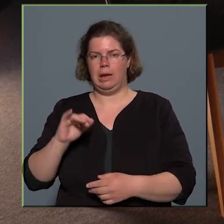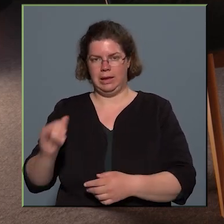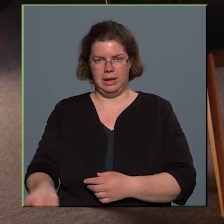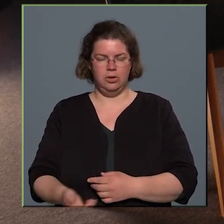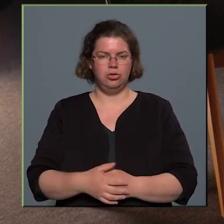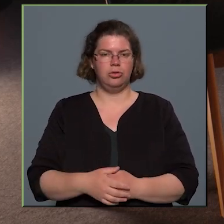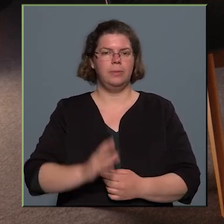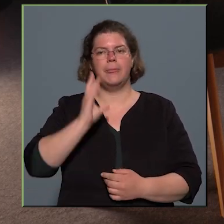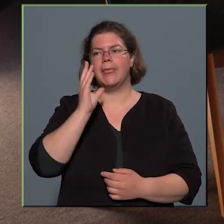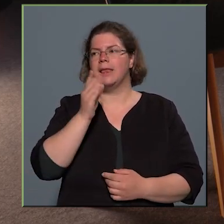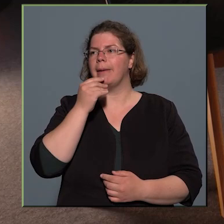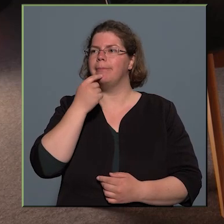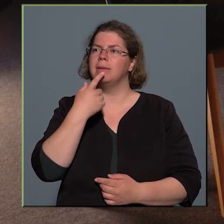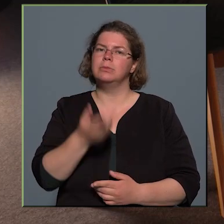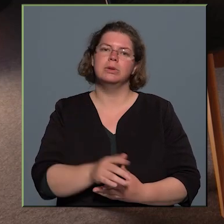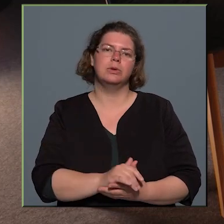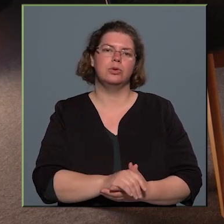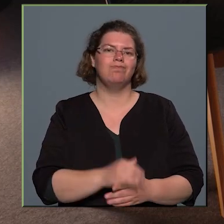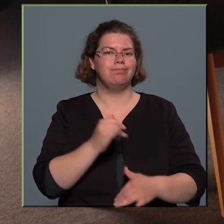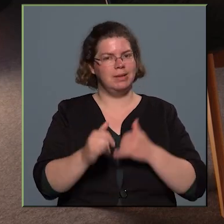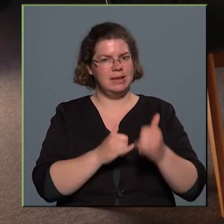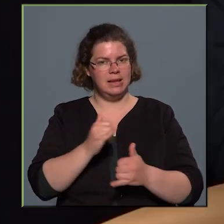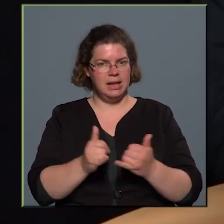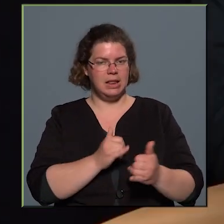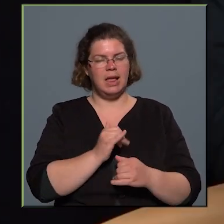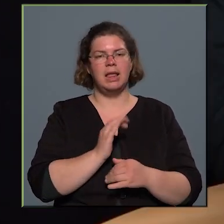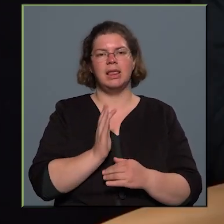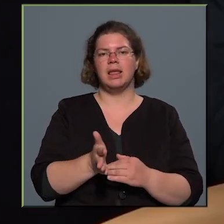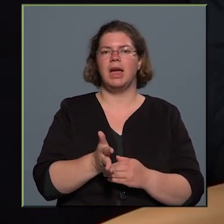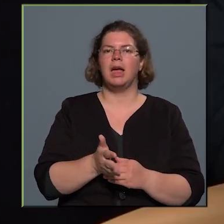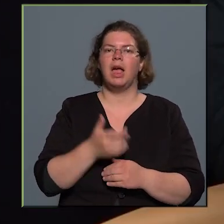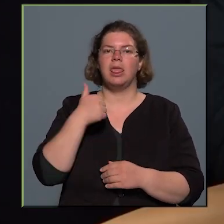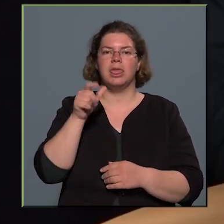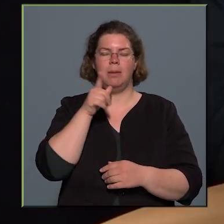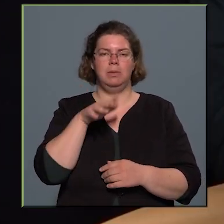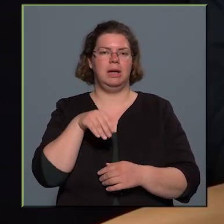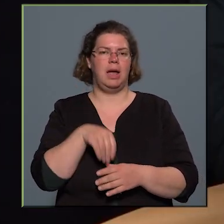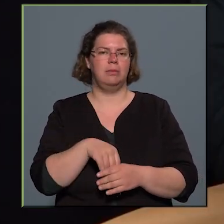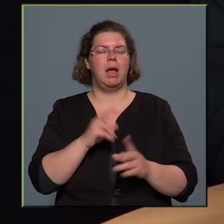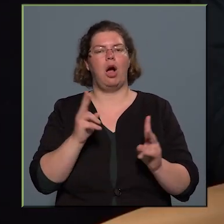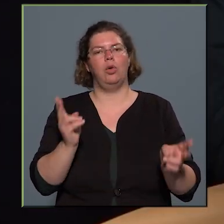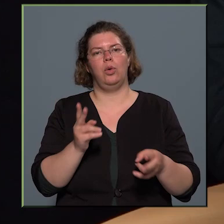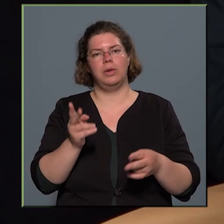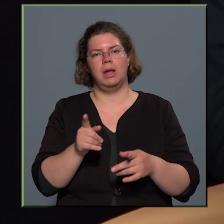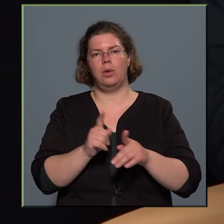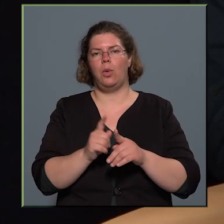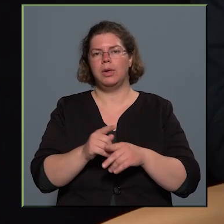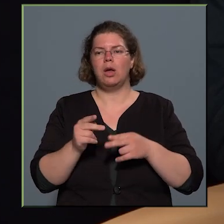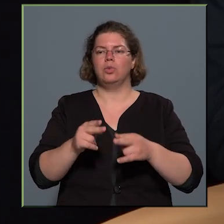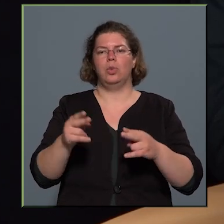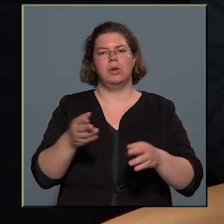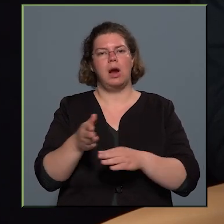mondjuk biciklizik a népligetben, akkor könnyen olyan útra téved,